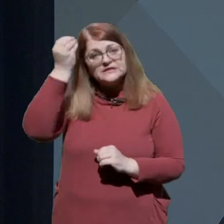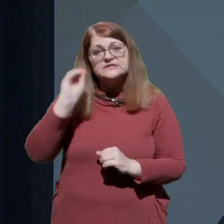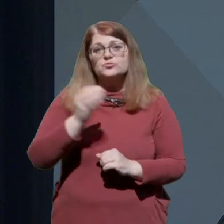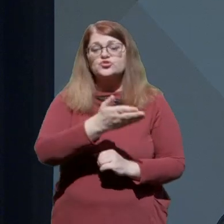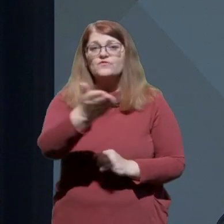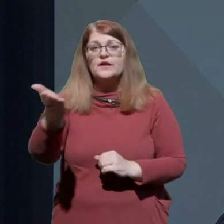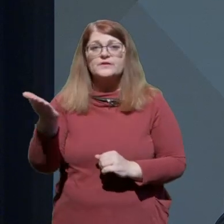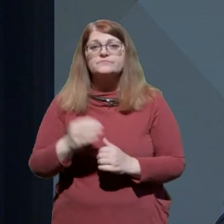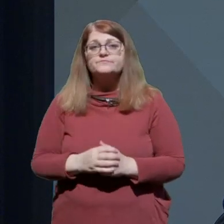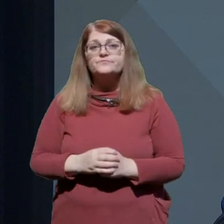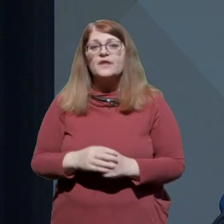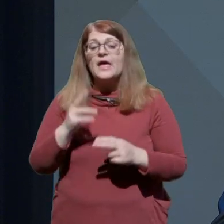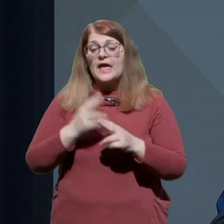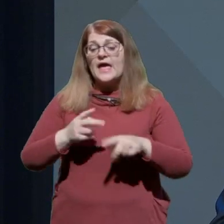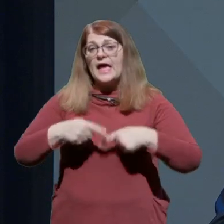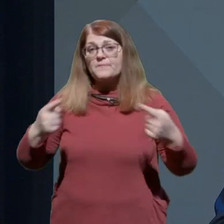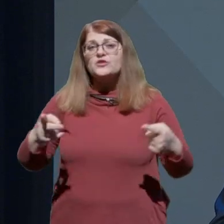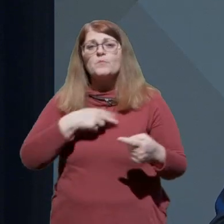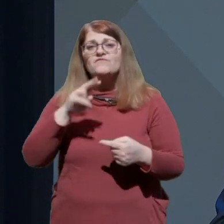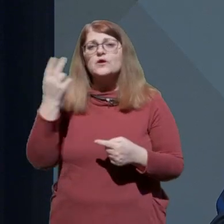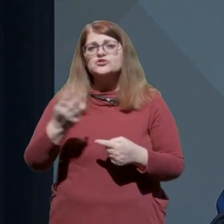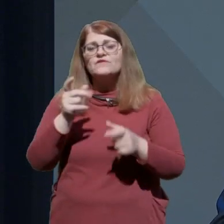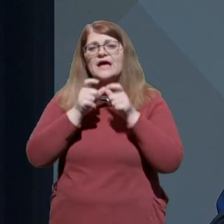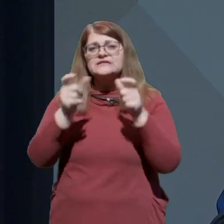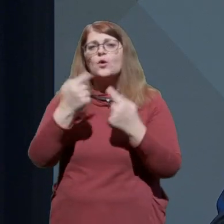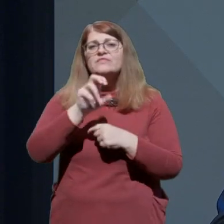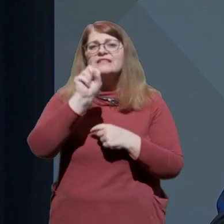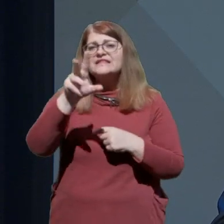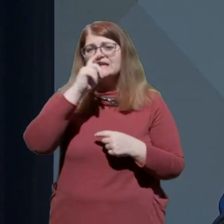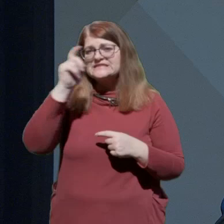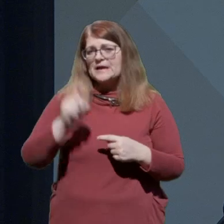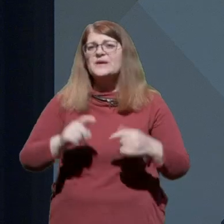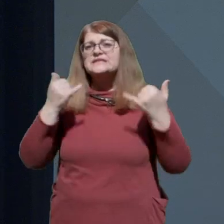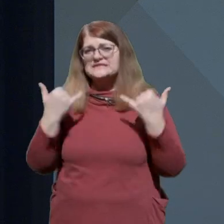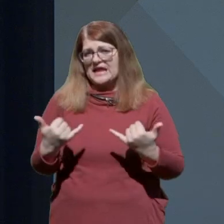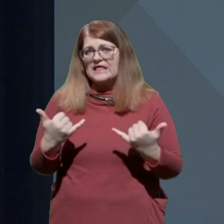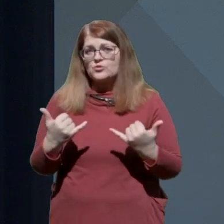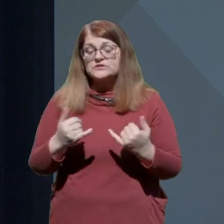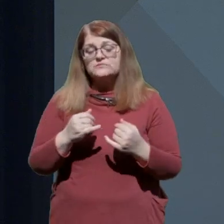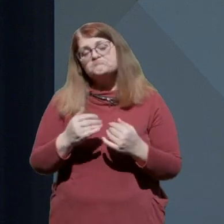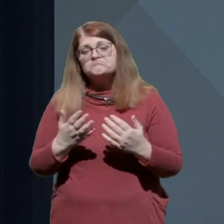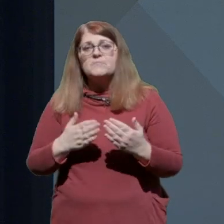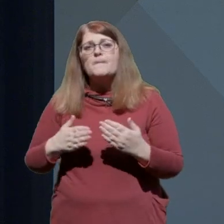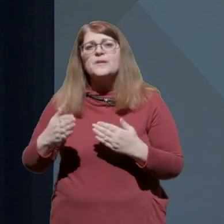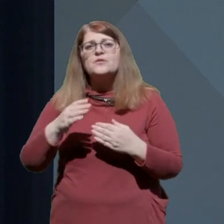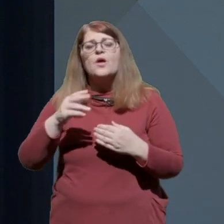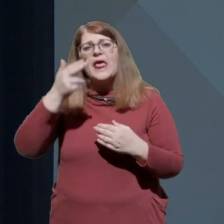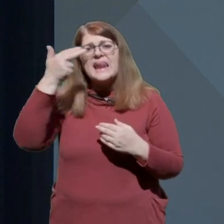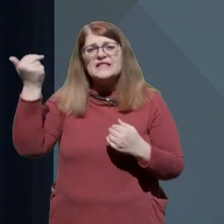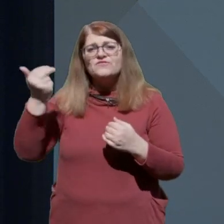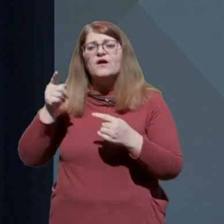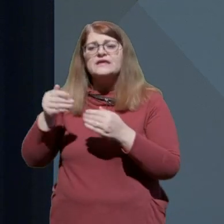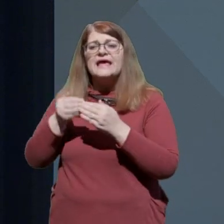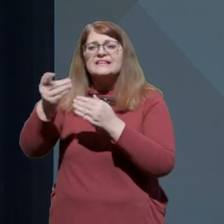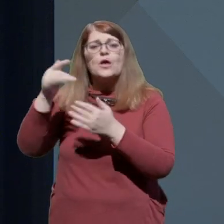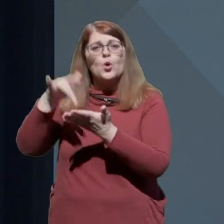Spoštovani, epidemijo imamo v Sloveniji razglašeno 13. marca letos imamo grede Litva, ki je bistveno na dle odžarišč